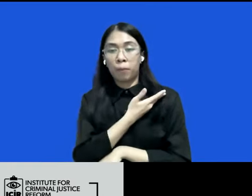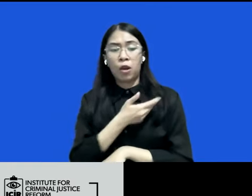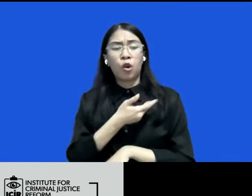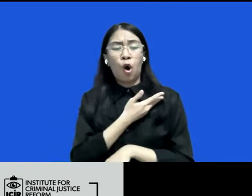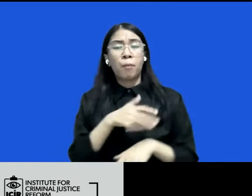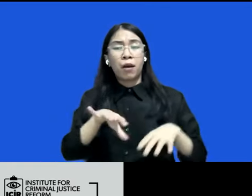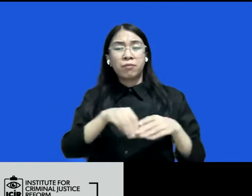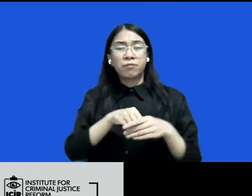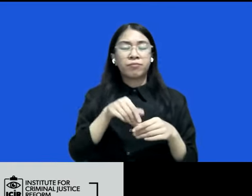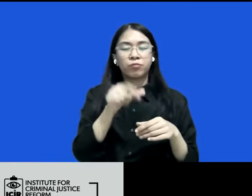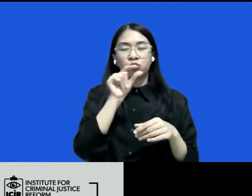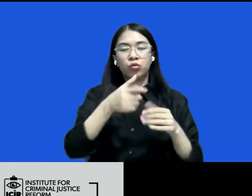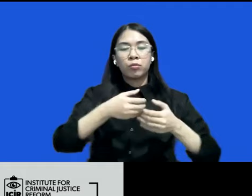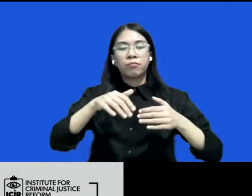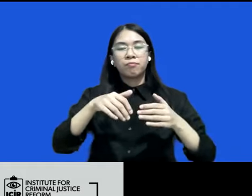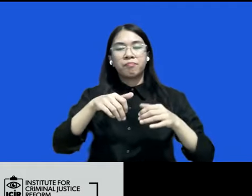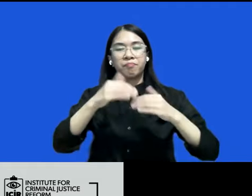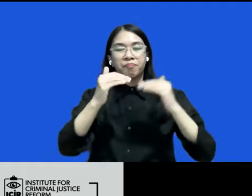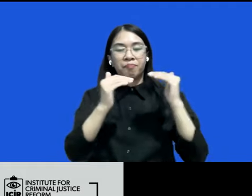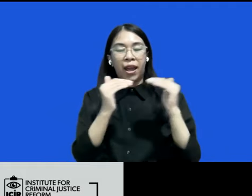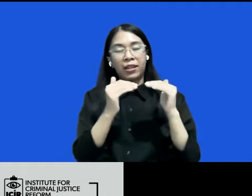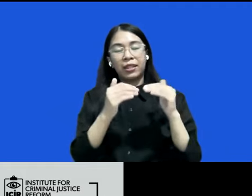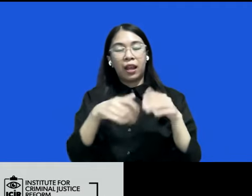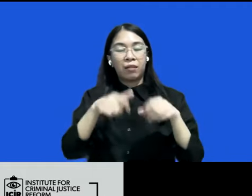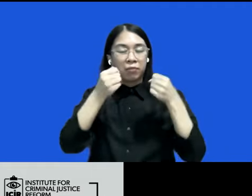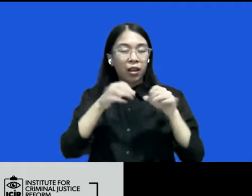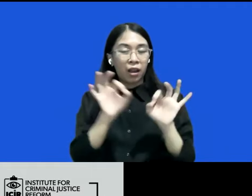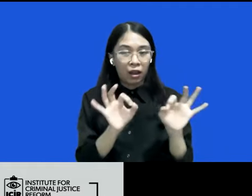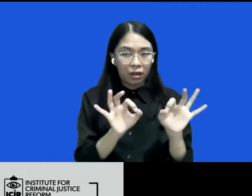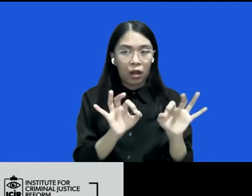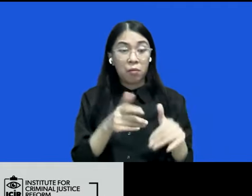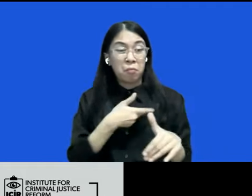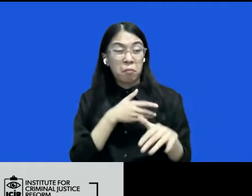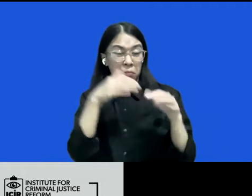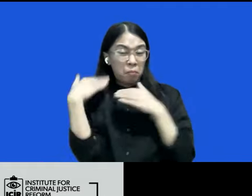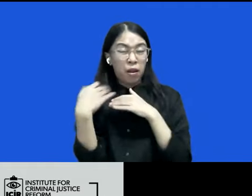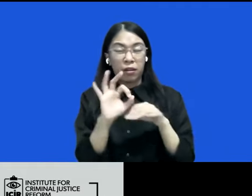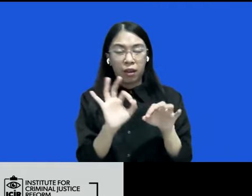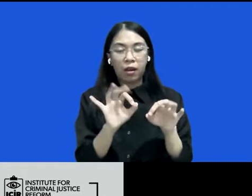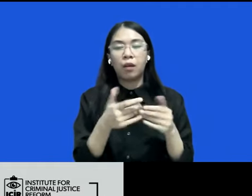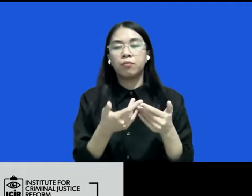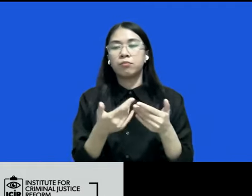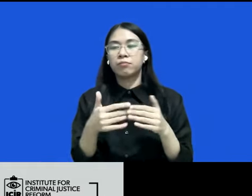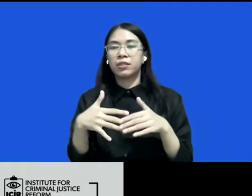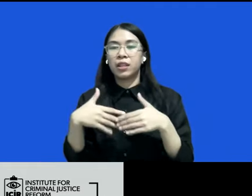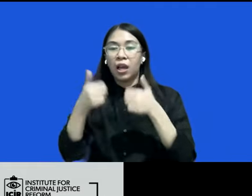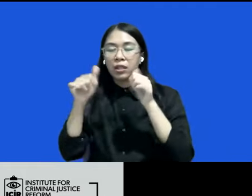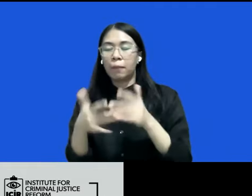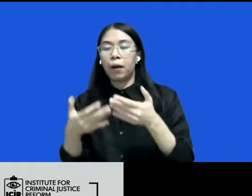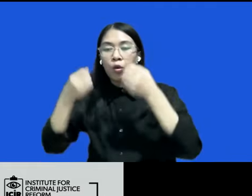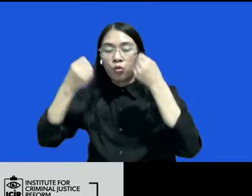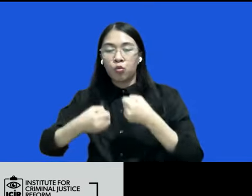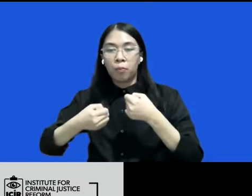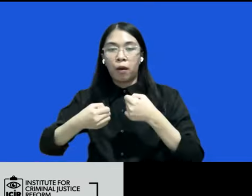pidana dan ketika dia tidak punya peran output peradilan pidana itu hanya hukuman misalnya hukumannya hukuman badan